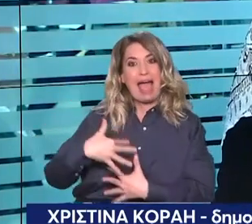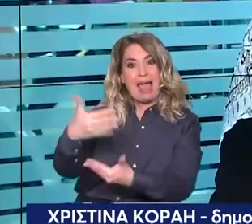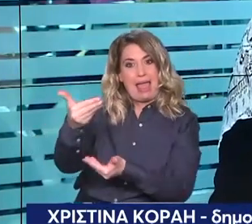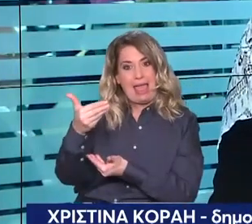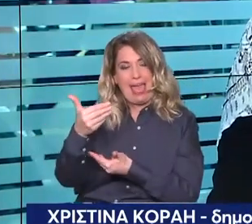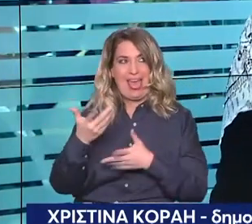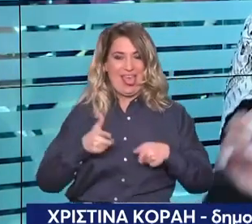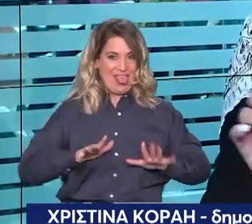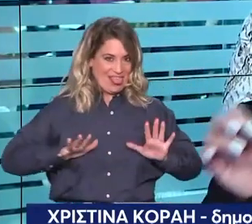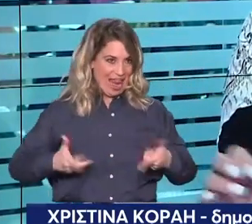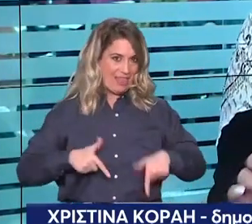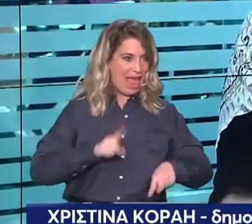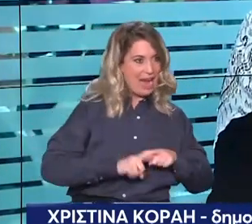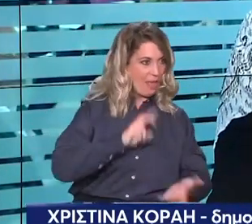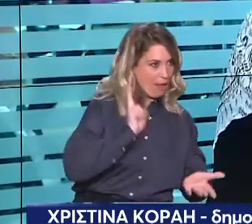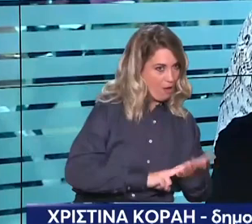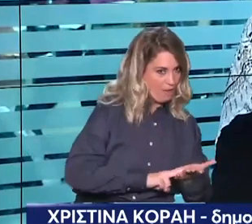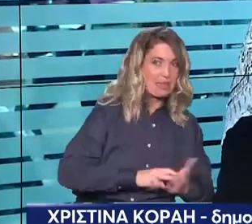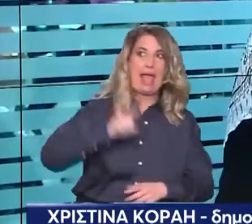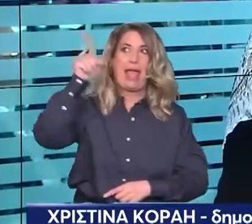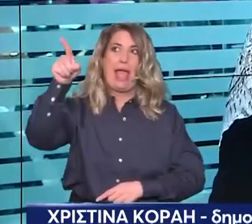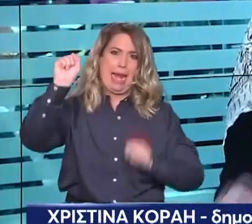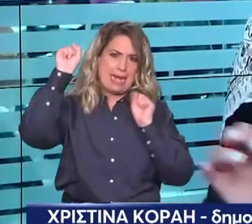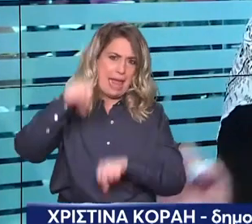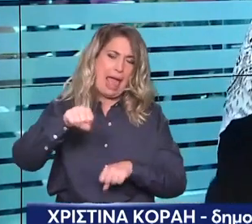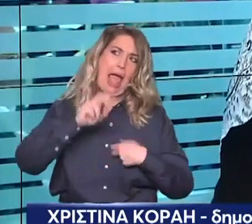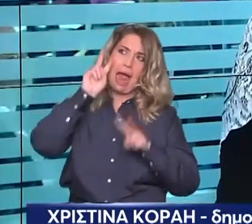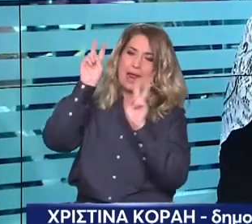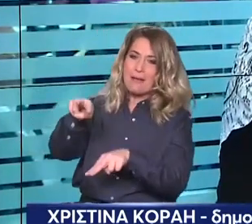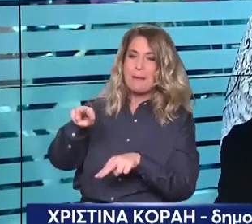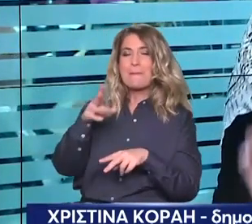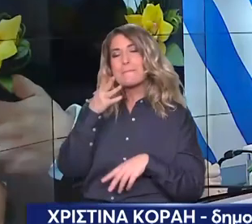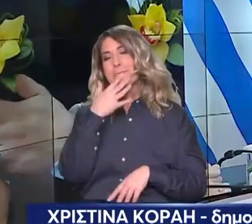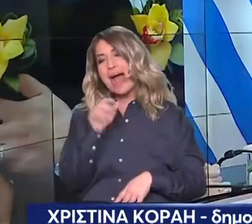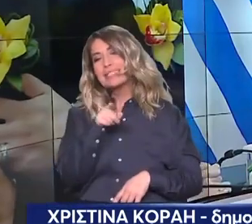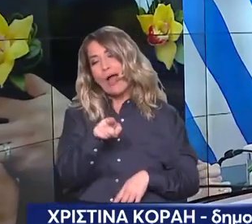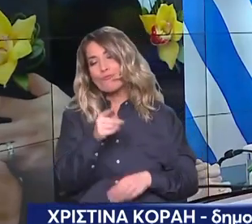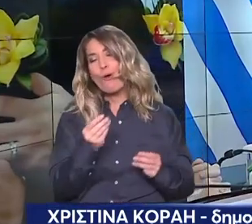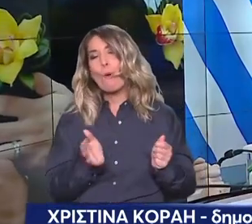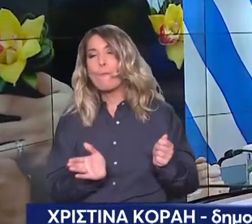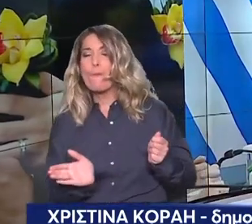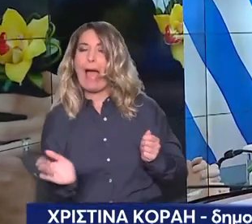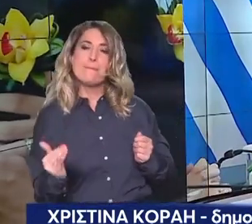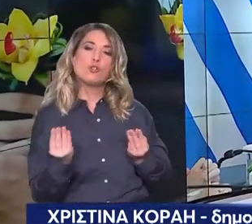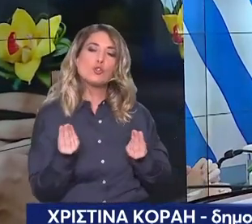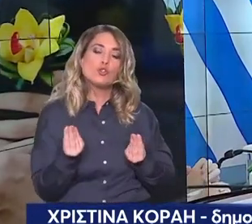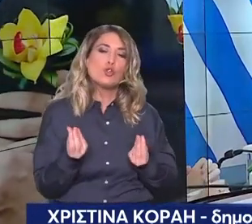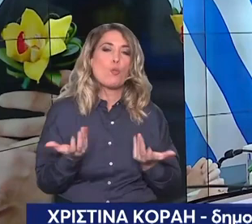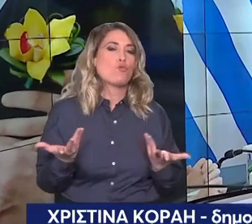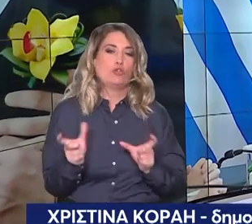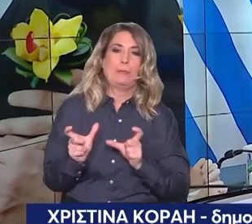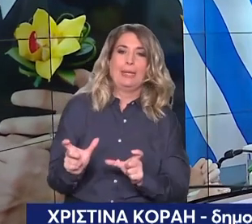είμαι μια χαρά. Αφήνει ένα μικρό παράθυρο. Από εκεί και πέρα μου